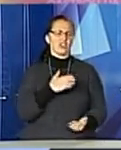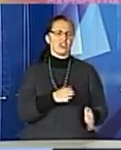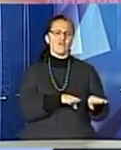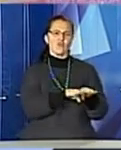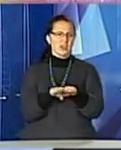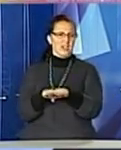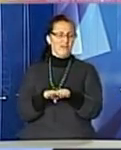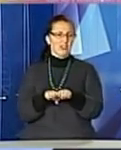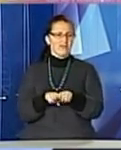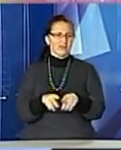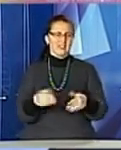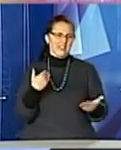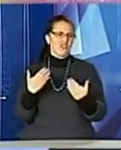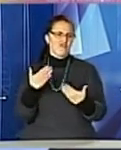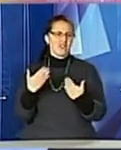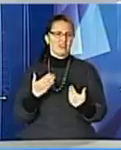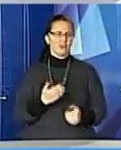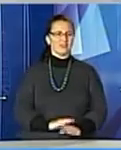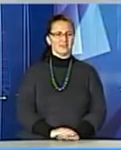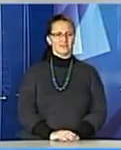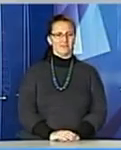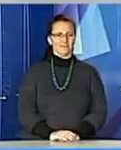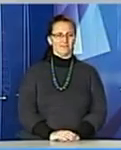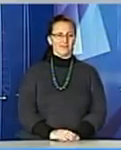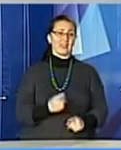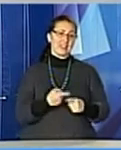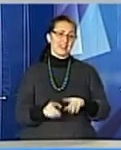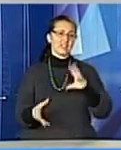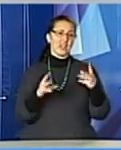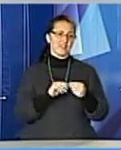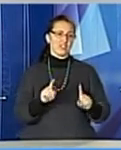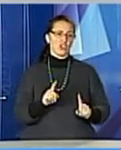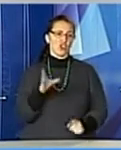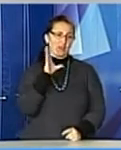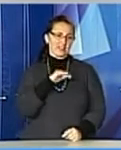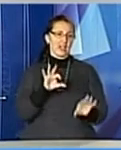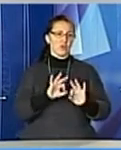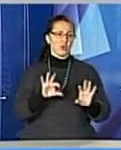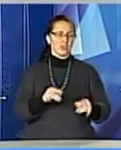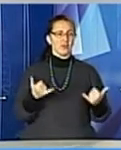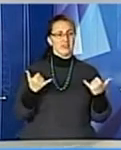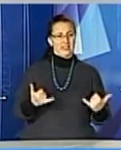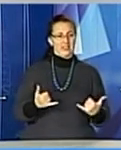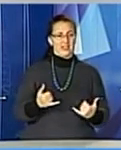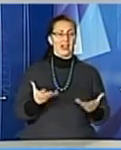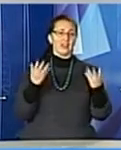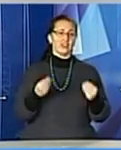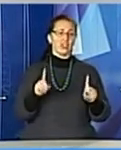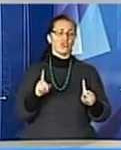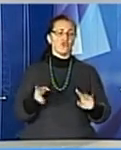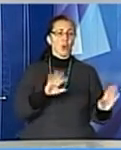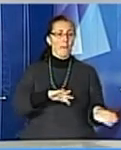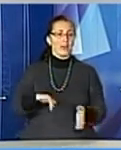зразком подібних взаємовідносин. І це все, що встигаємо вам розповісти цієї миті. День, що минає,